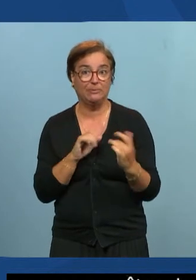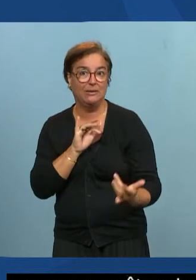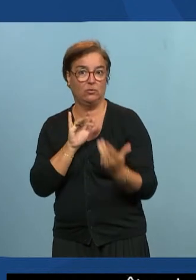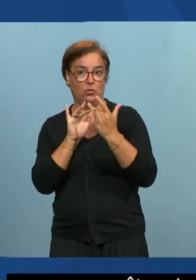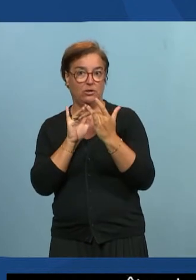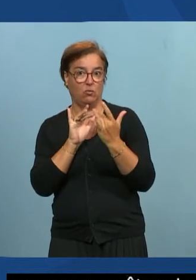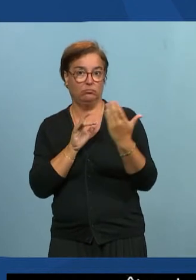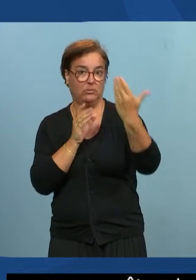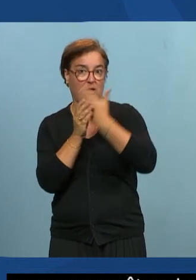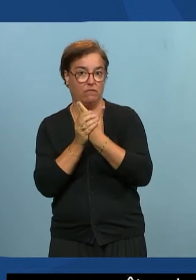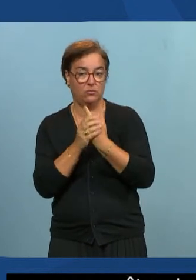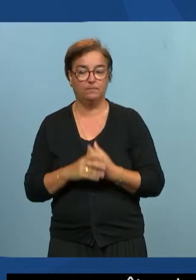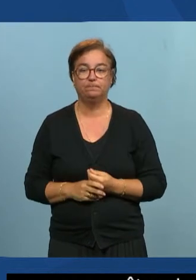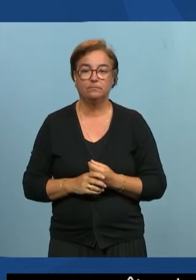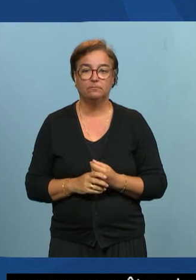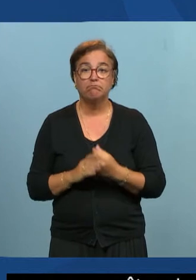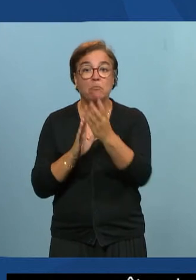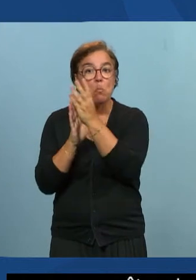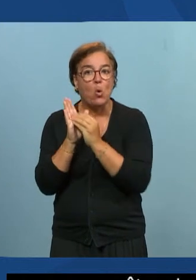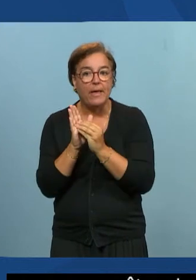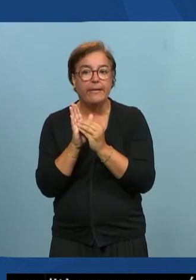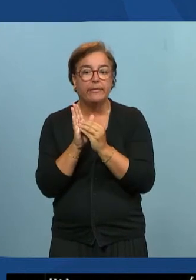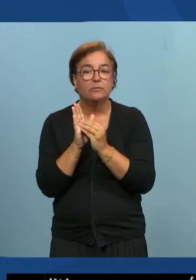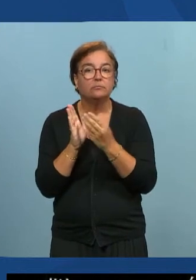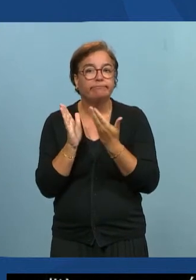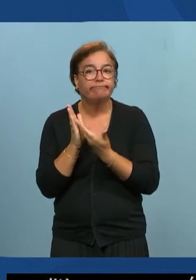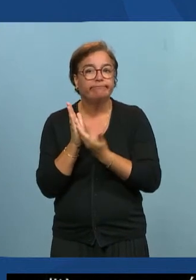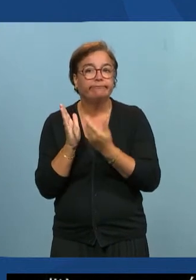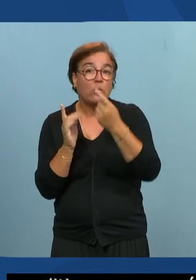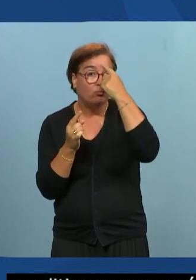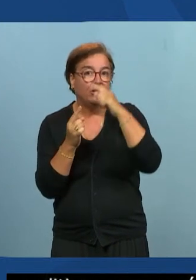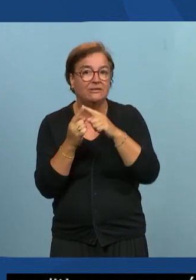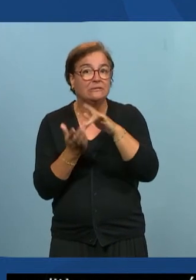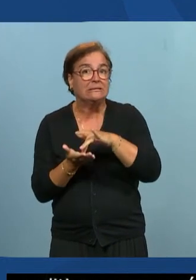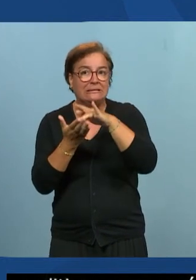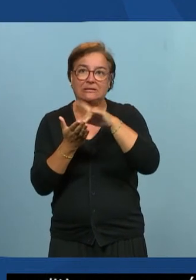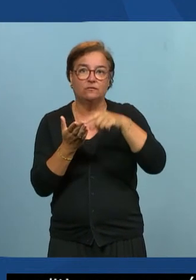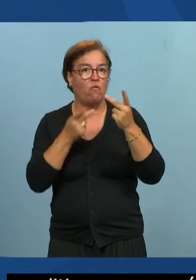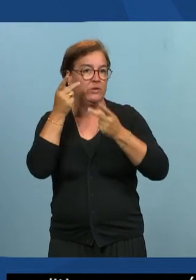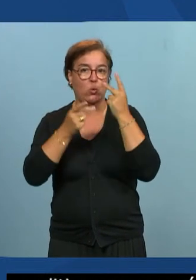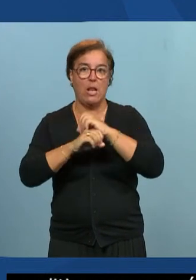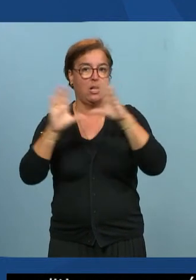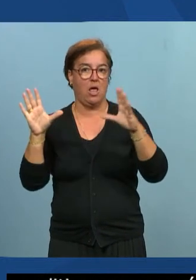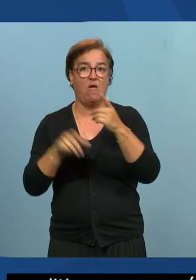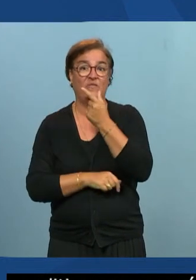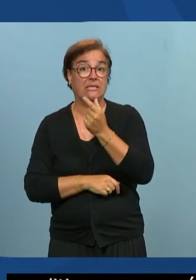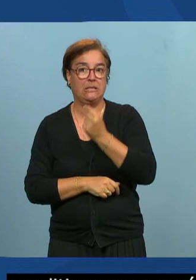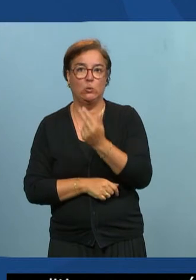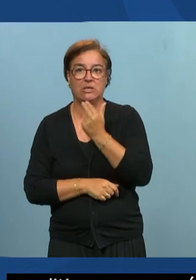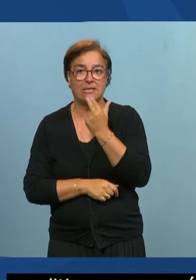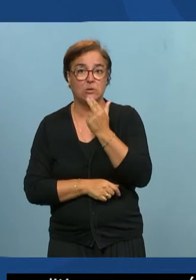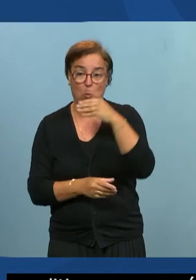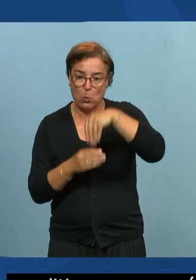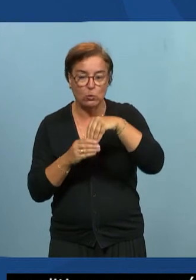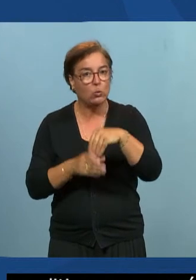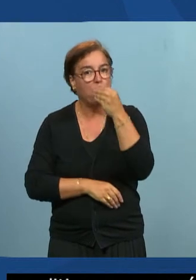permet de dire que, de toute façon, dans tous les cas, vous allez devoir faire en sorte que le site soit visible, facile à utiliser, qu'il fonctionne, que les contenus soient